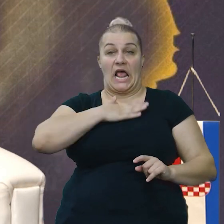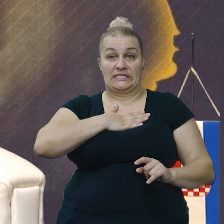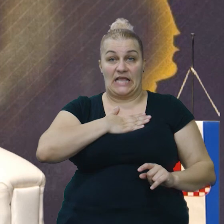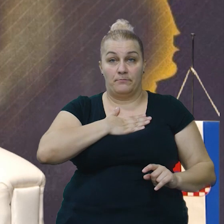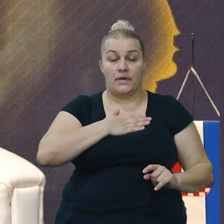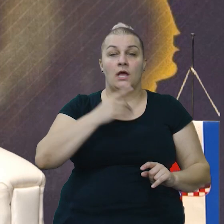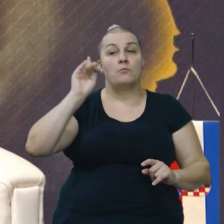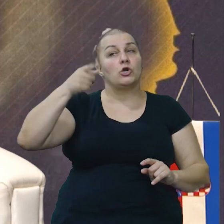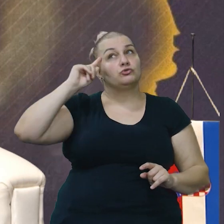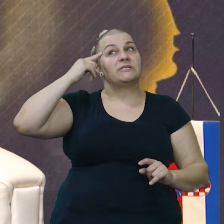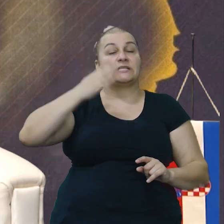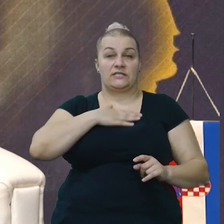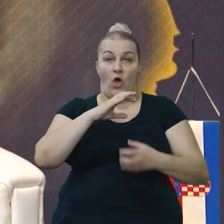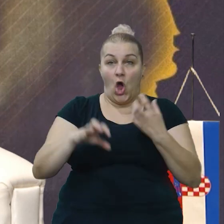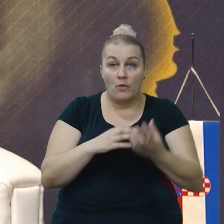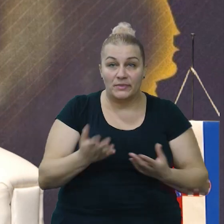na svoju obitelj.